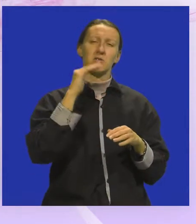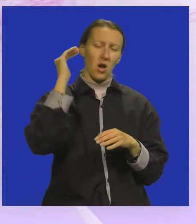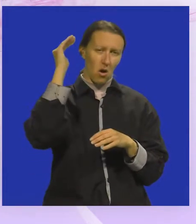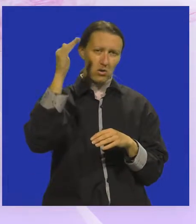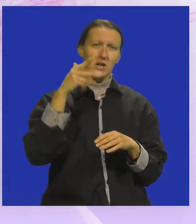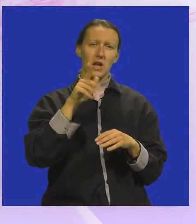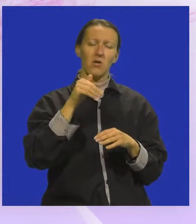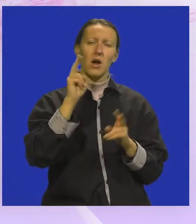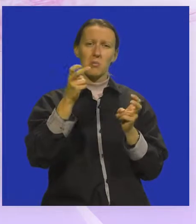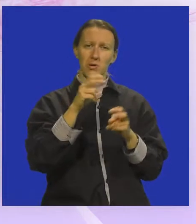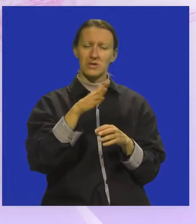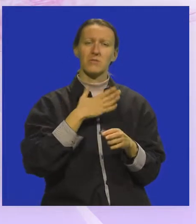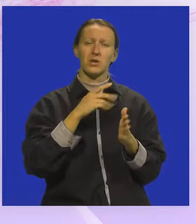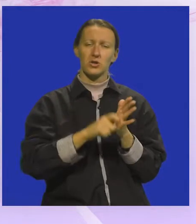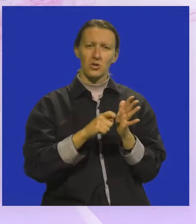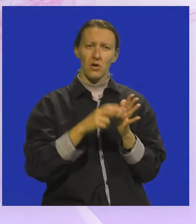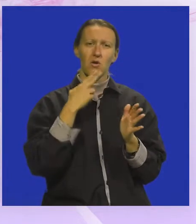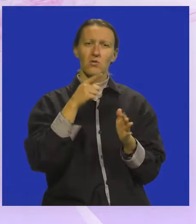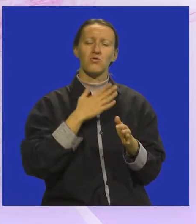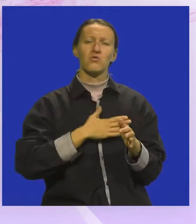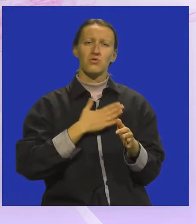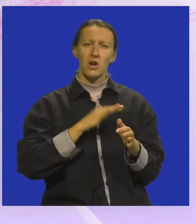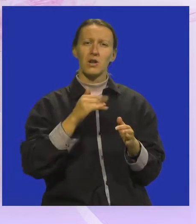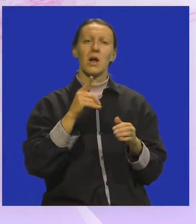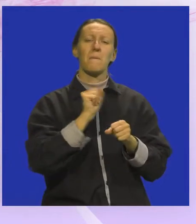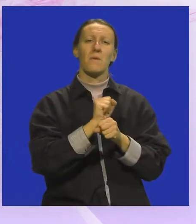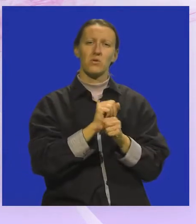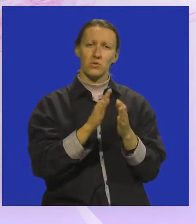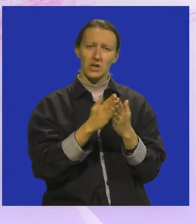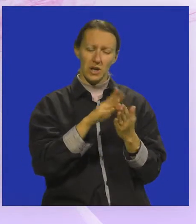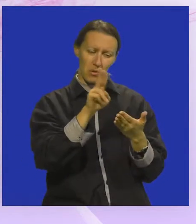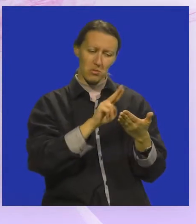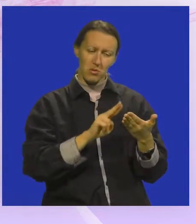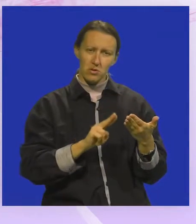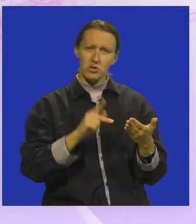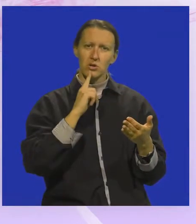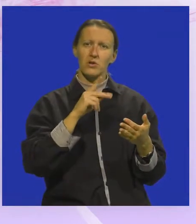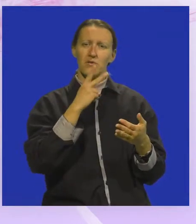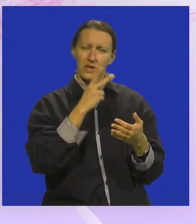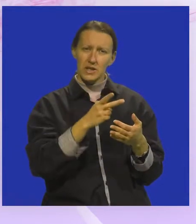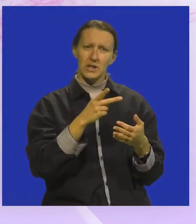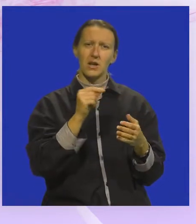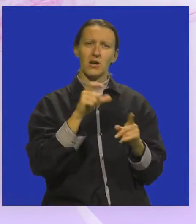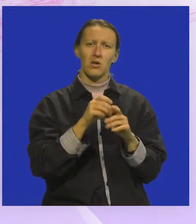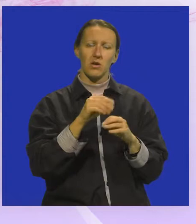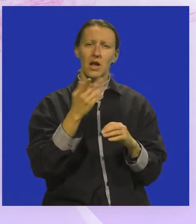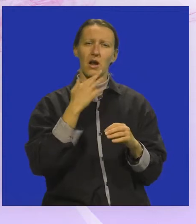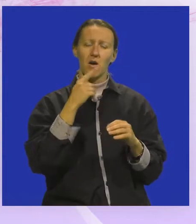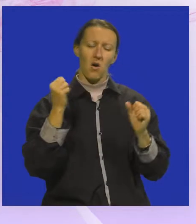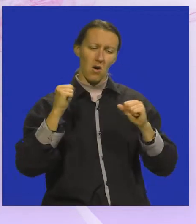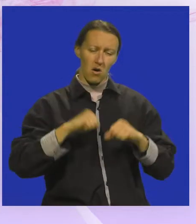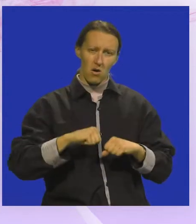odrasle, tako da pozivam naše članove koji to žele da posude knjigu, da pročitaju i dožive Džane Rodarija kao